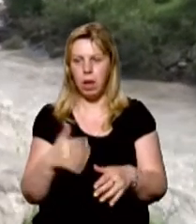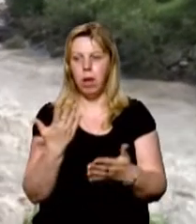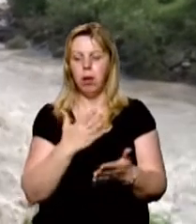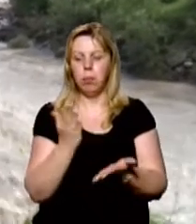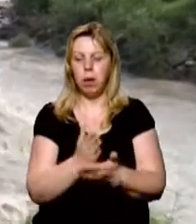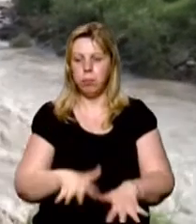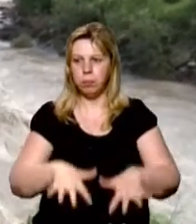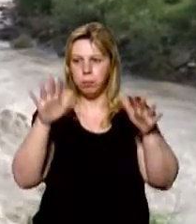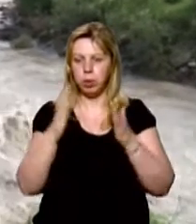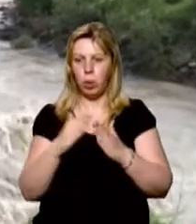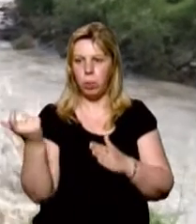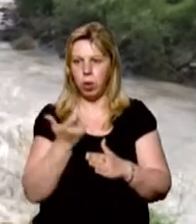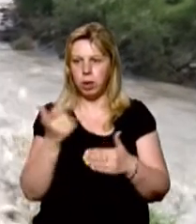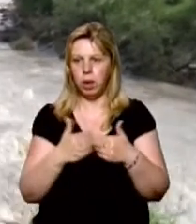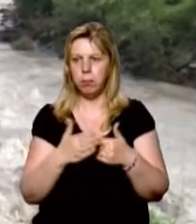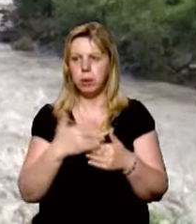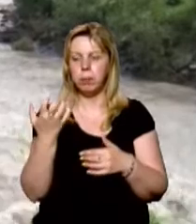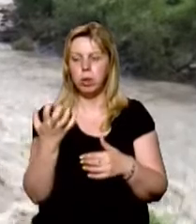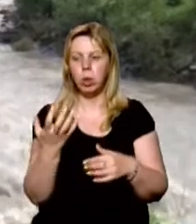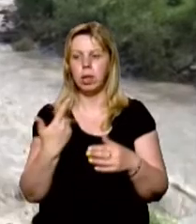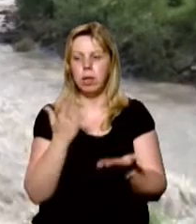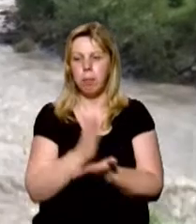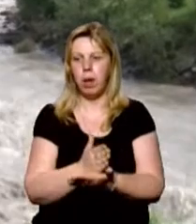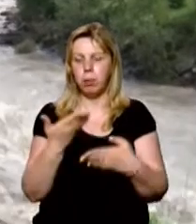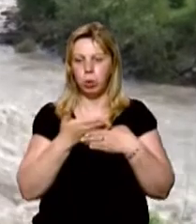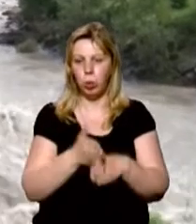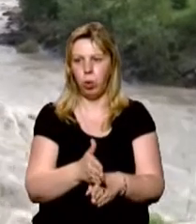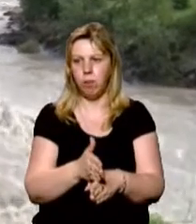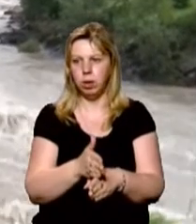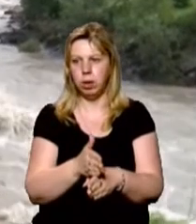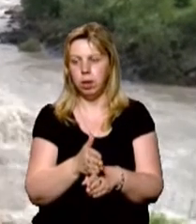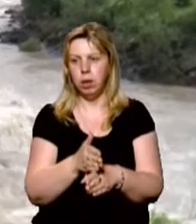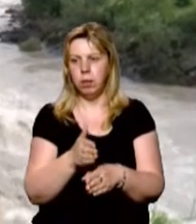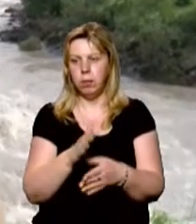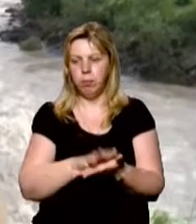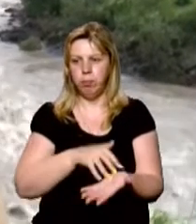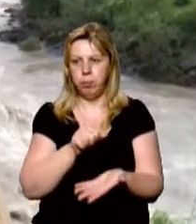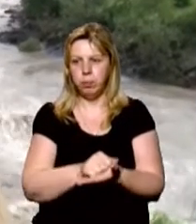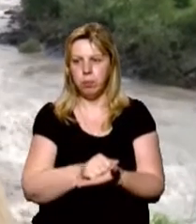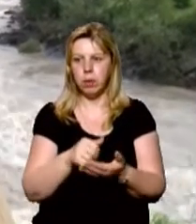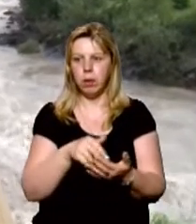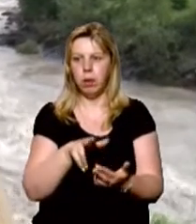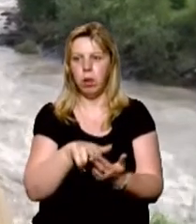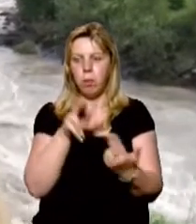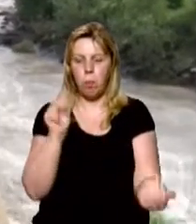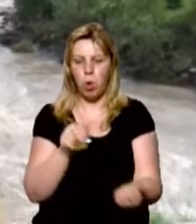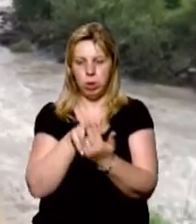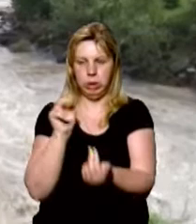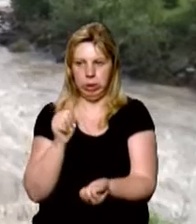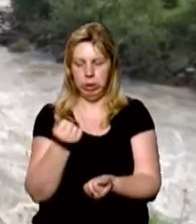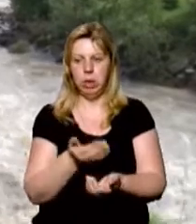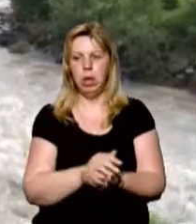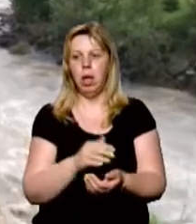підтоплені домогосподарства близько 500, маємо зруйновані місточки